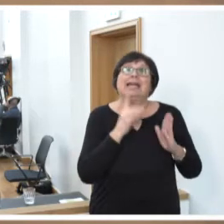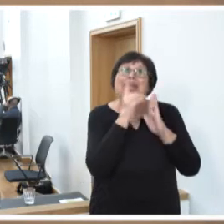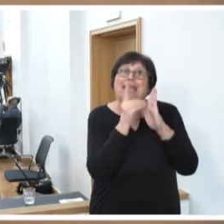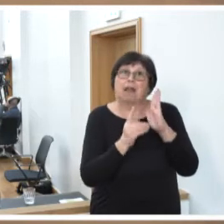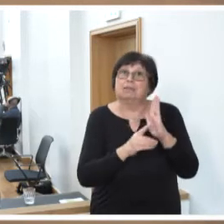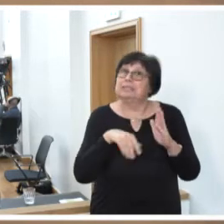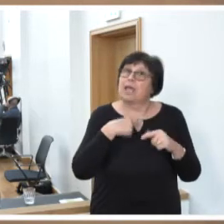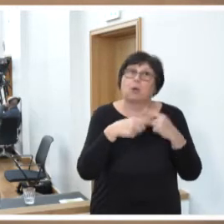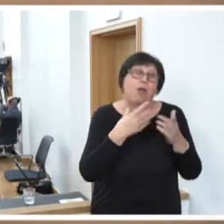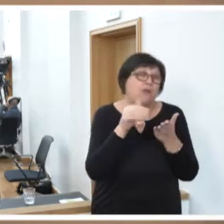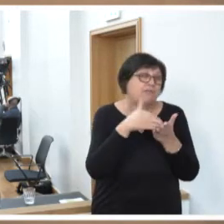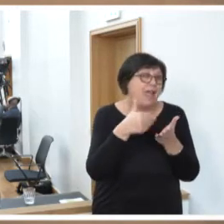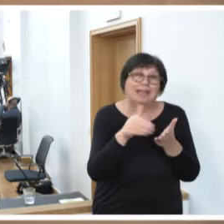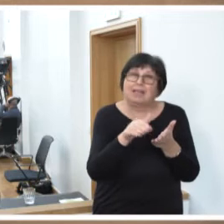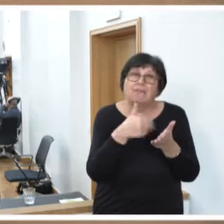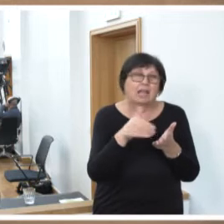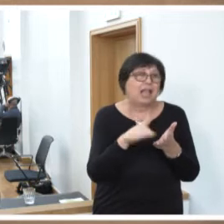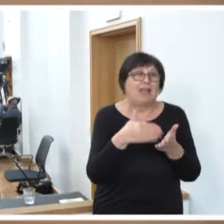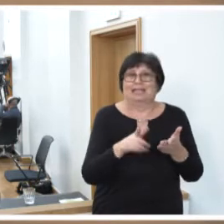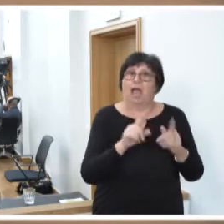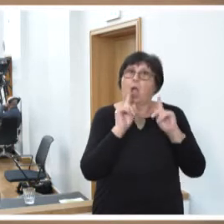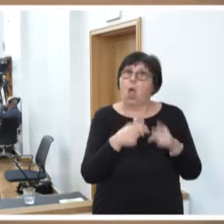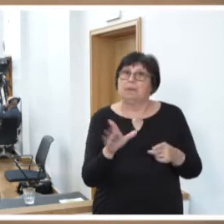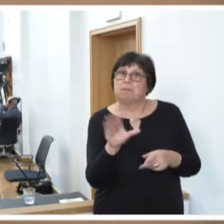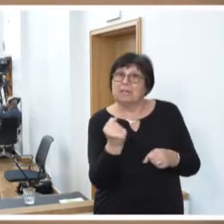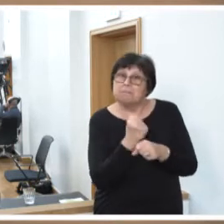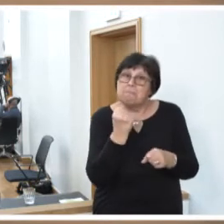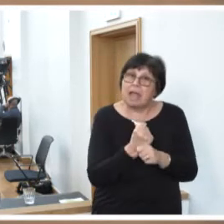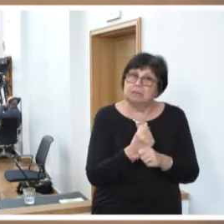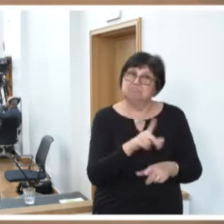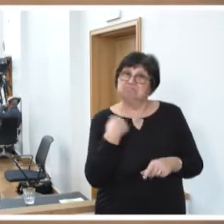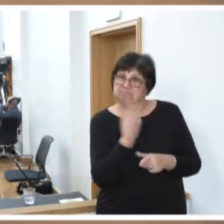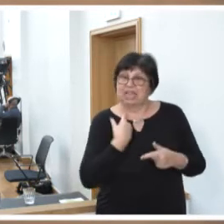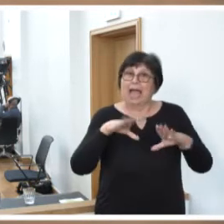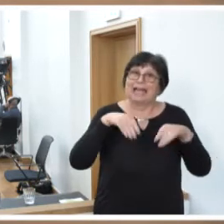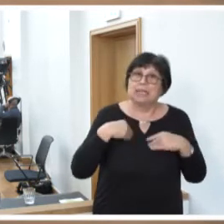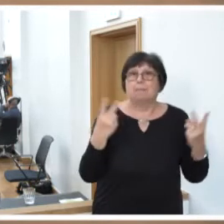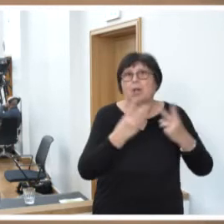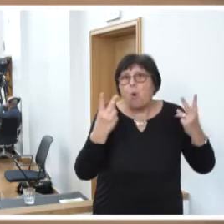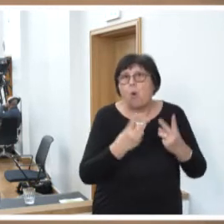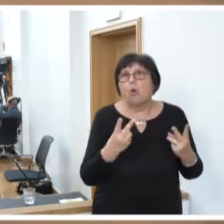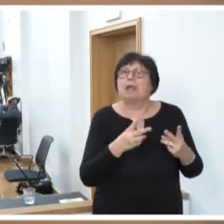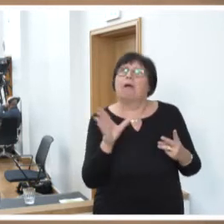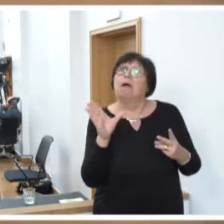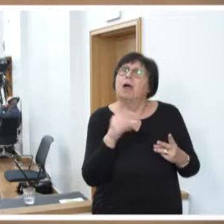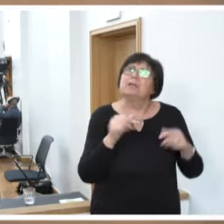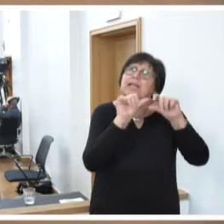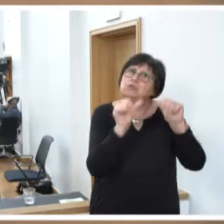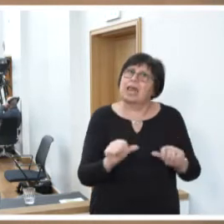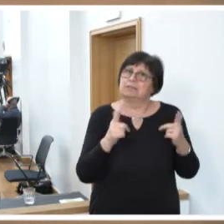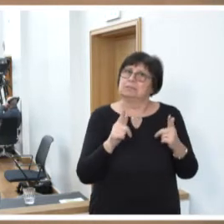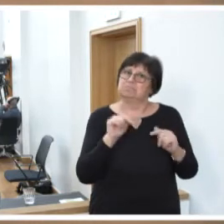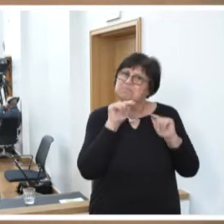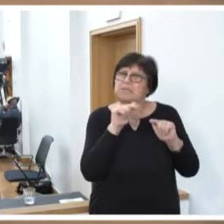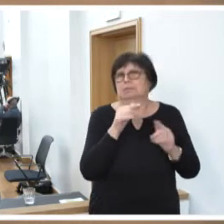ist, springen wir da auf? Lassen wir Digitalisierung über uns ergehen oder gestalten wir sie? Das ist der Punkt,